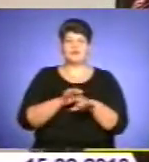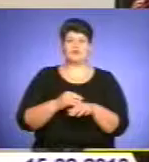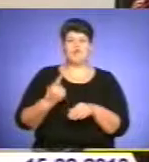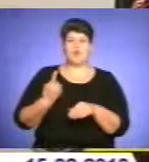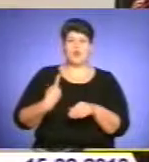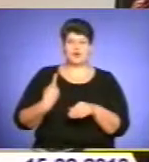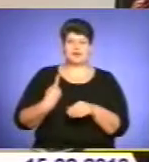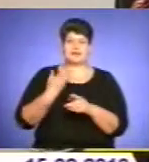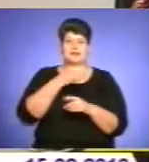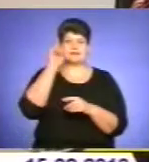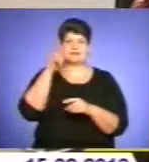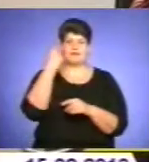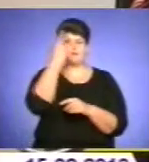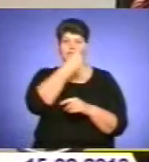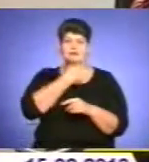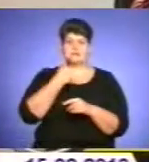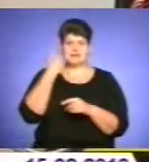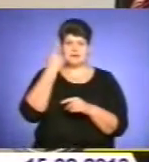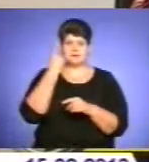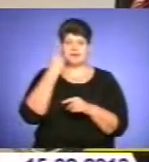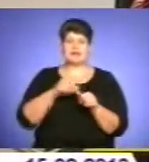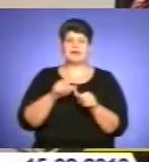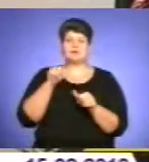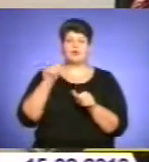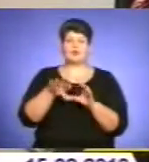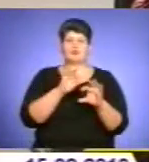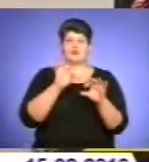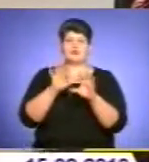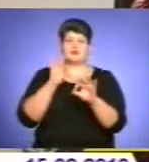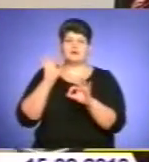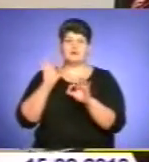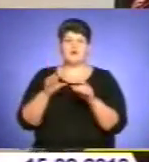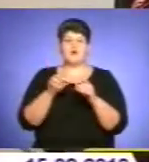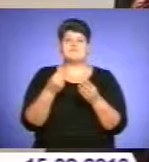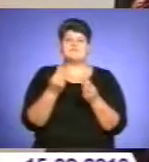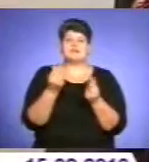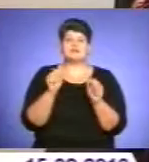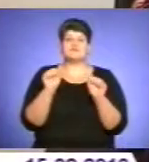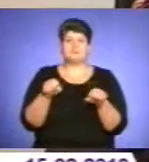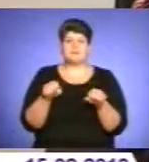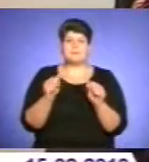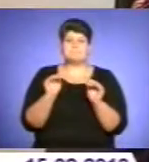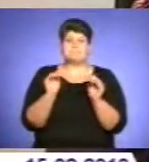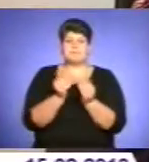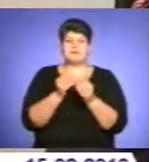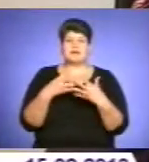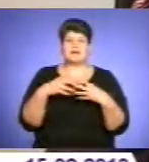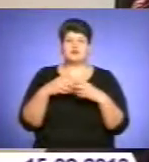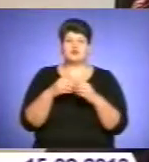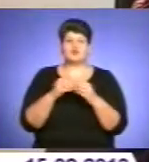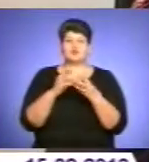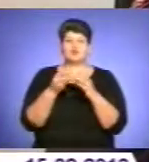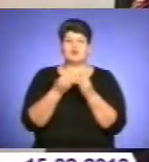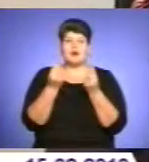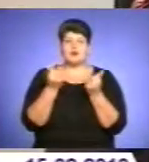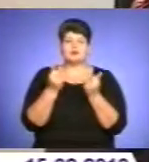безпосередньо їх знав вулице. Крім того, проводився відбір їх по фінансових можливостях, оскільки мінімальна сума ставки для участі в азартних